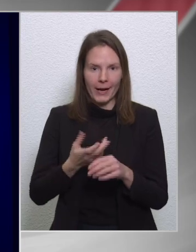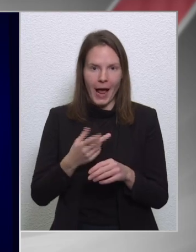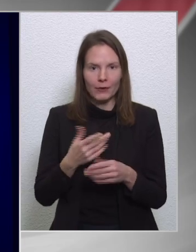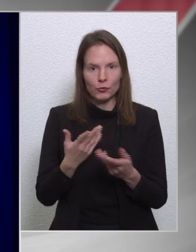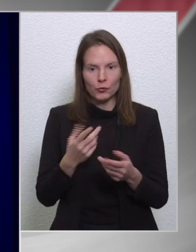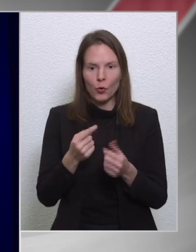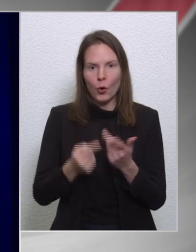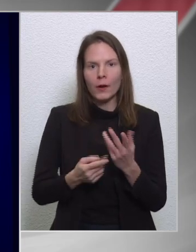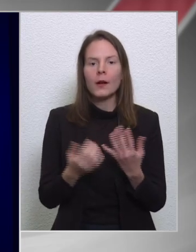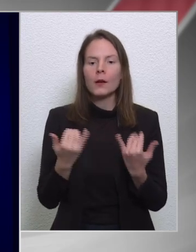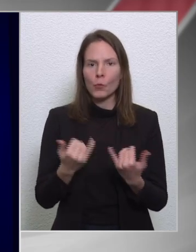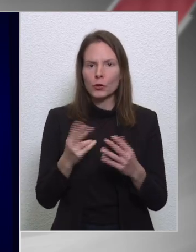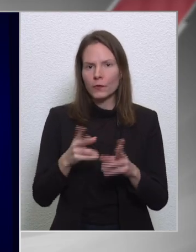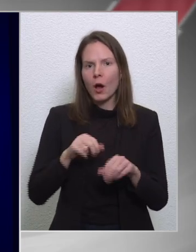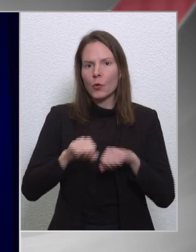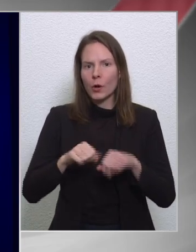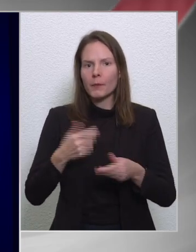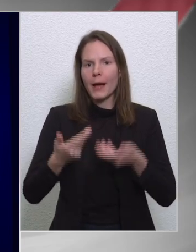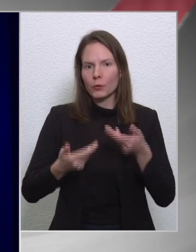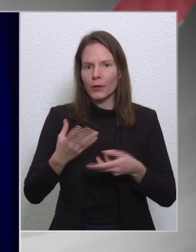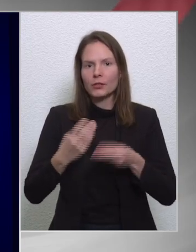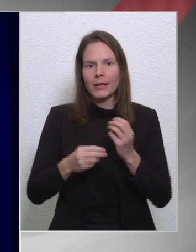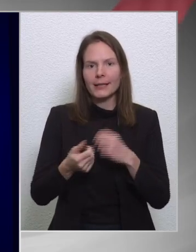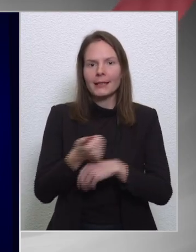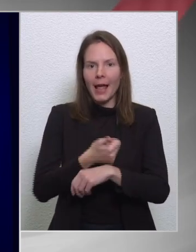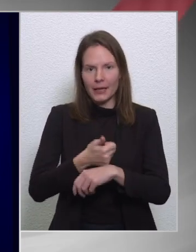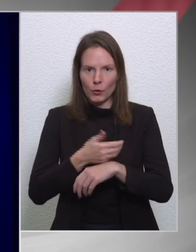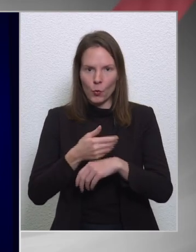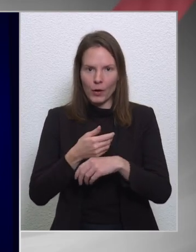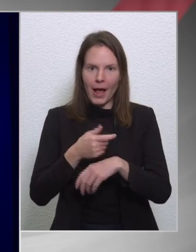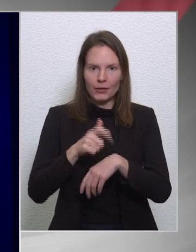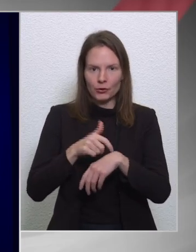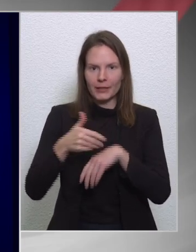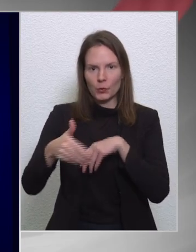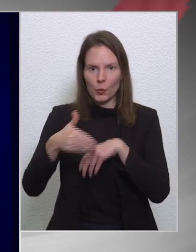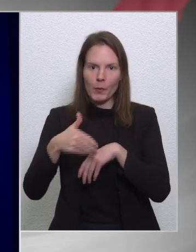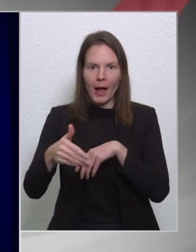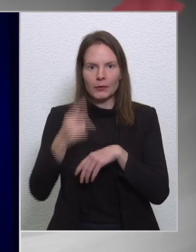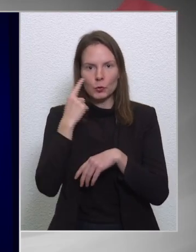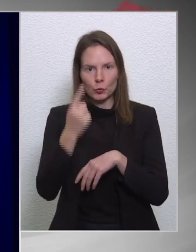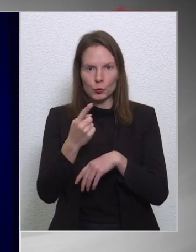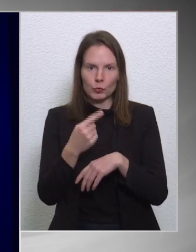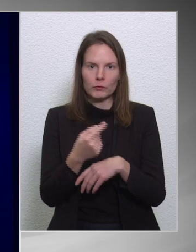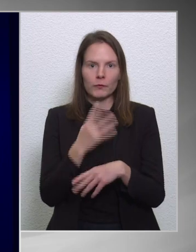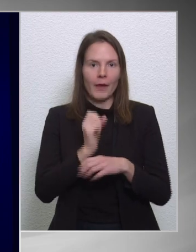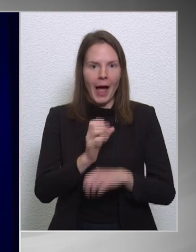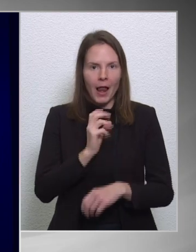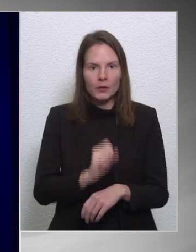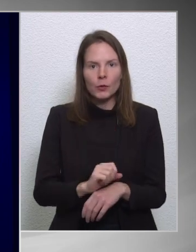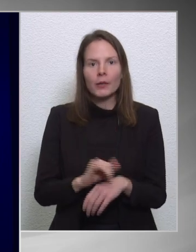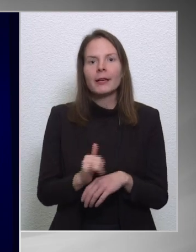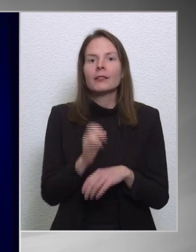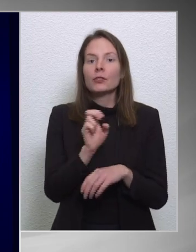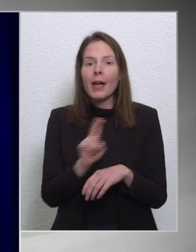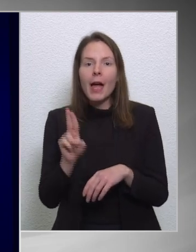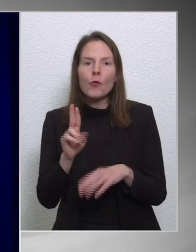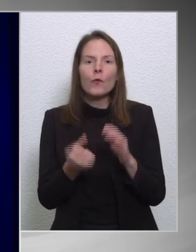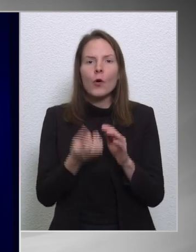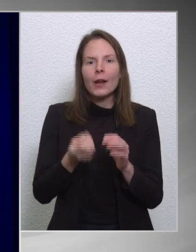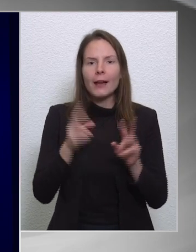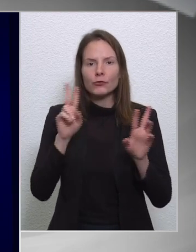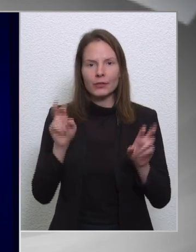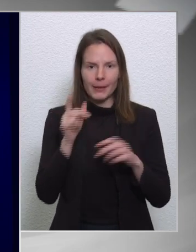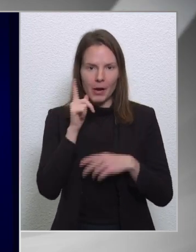a kormányülése is, ezért egy órás időkeredben tudunk most az Önök rendelkezésére állni, és az Európai Uniós források témája